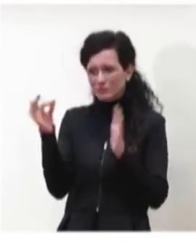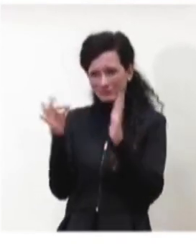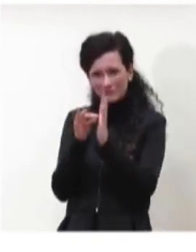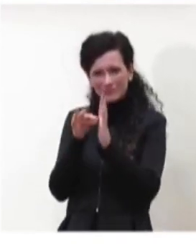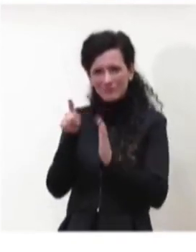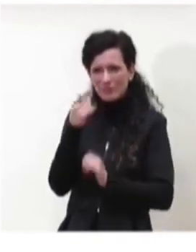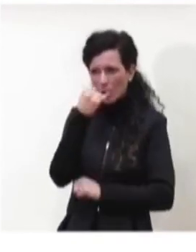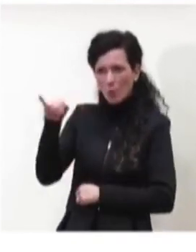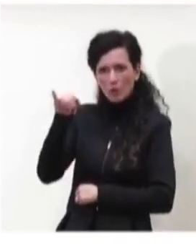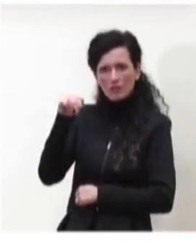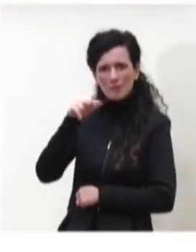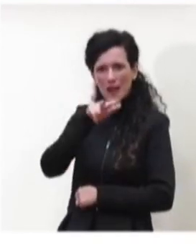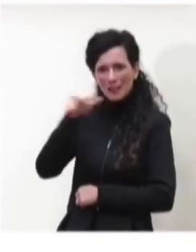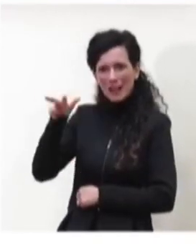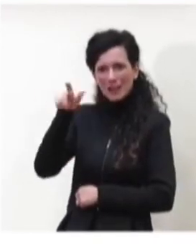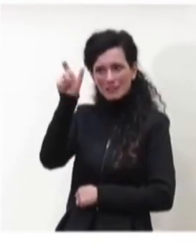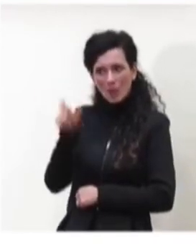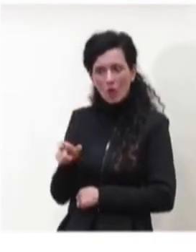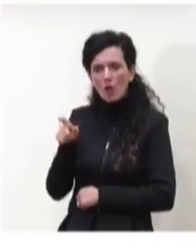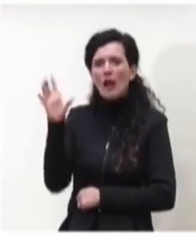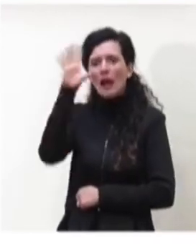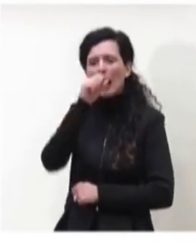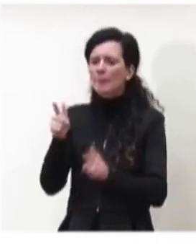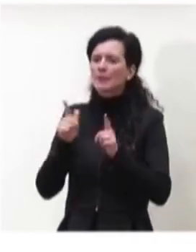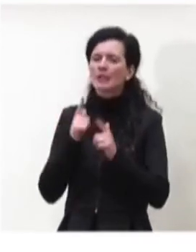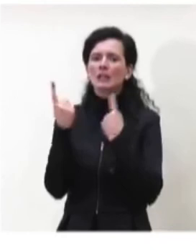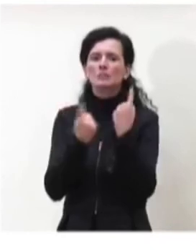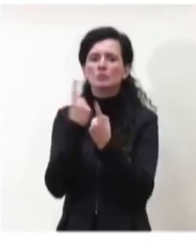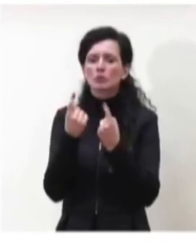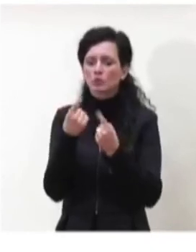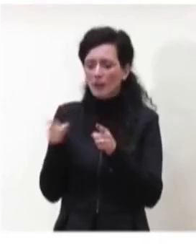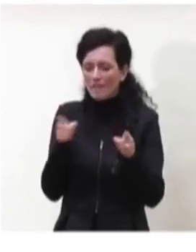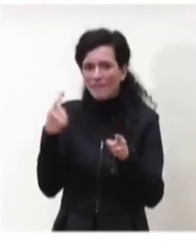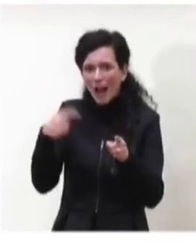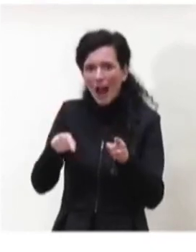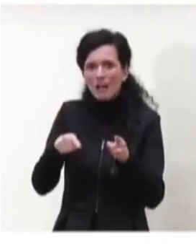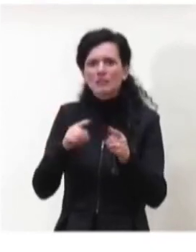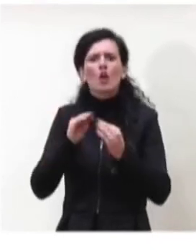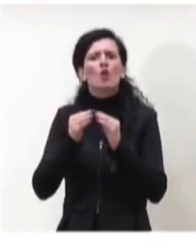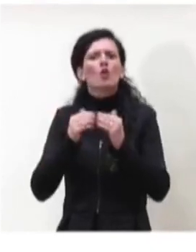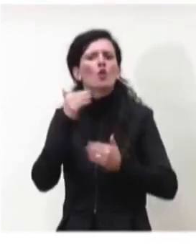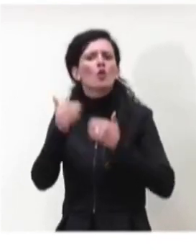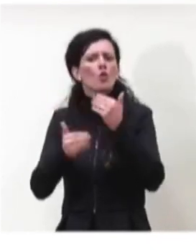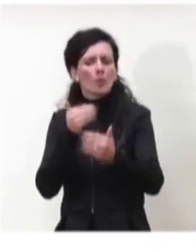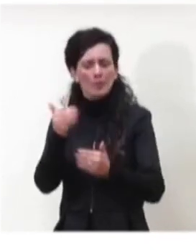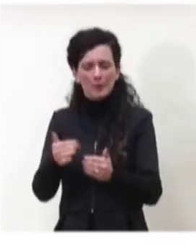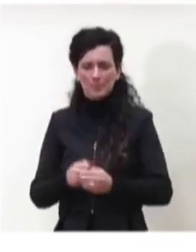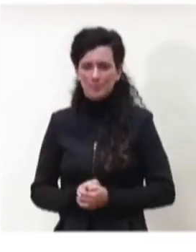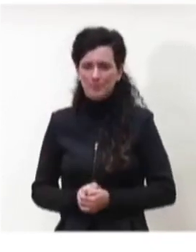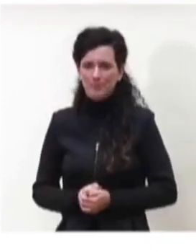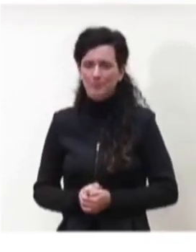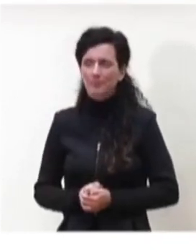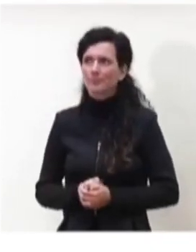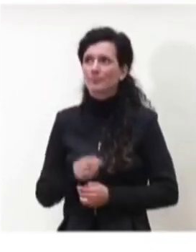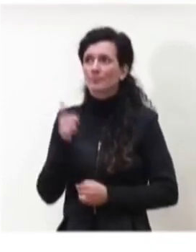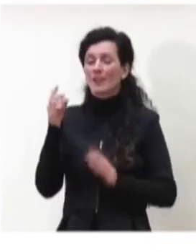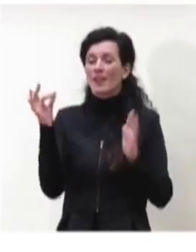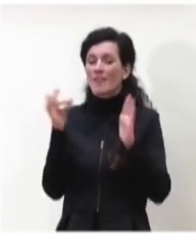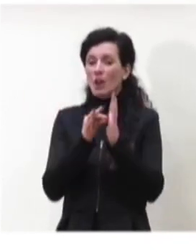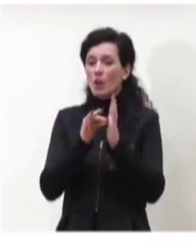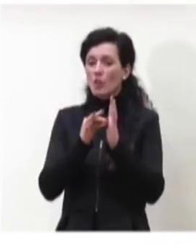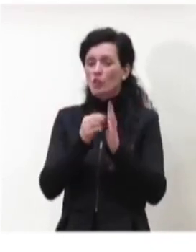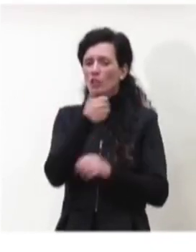andando soprattutto in questa fase di transizione. Come vedete i valori sono a livello nazionale, siamo a